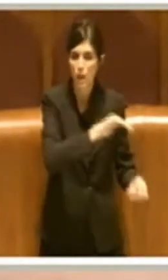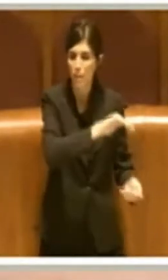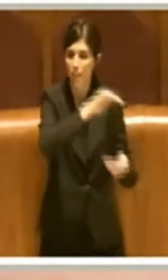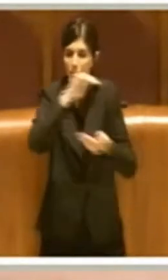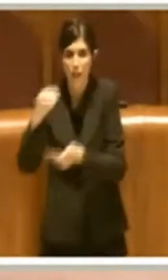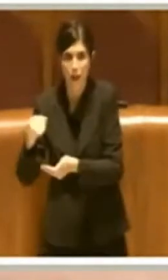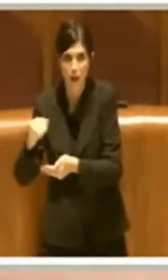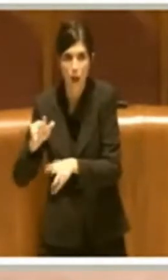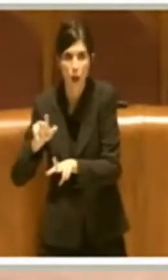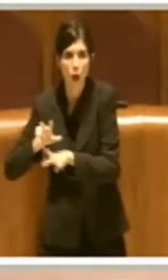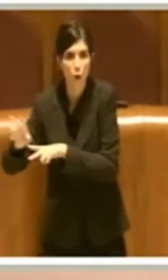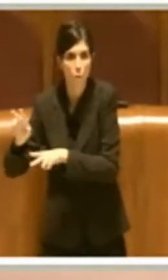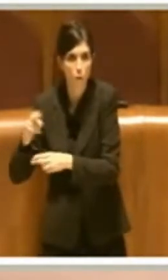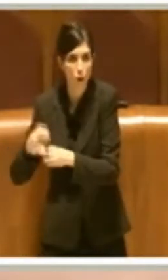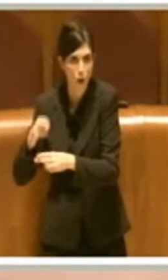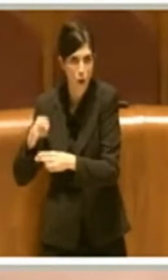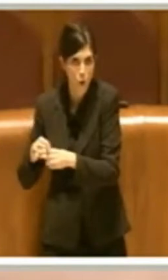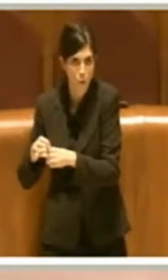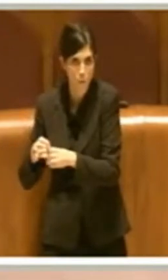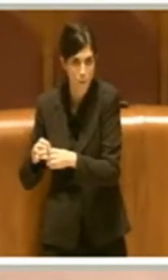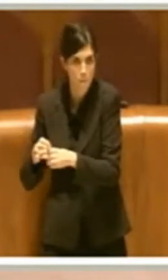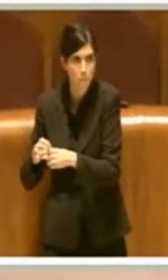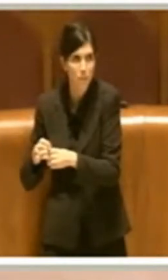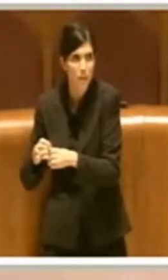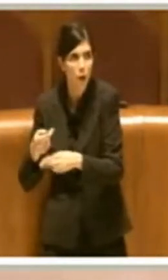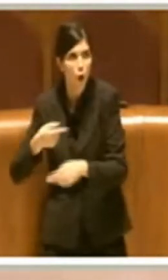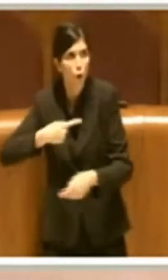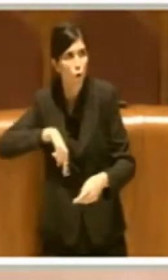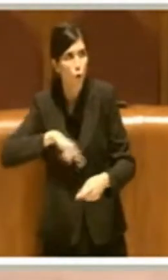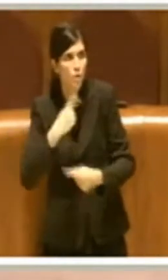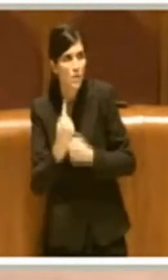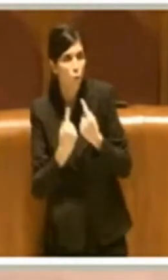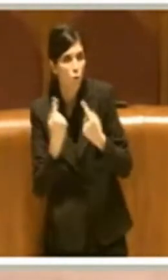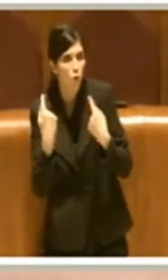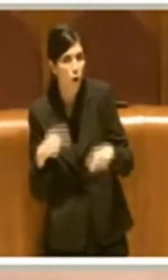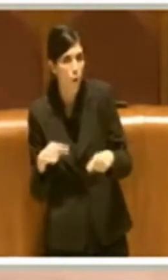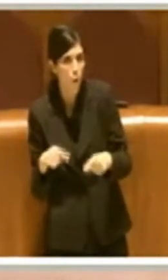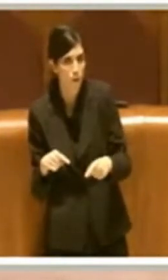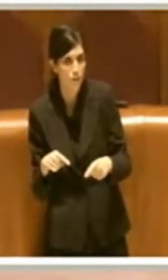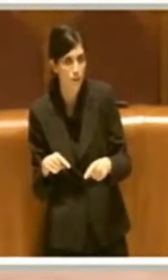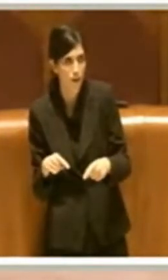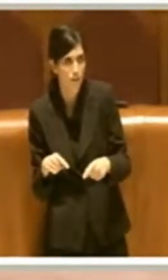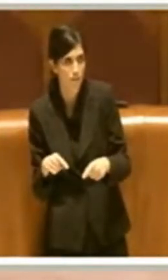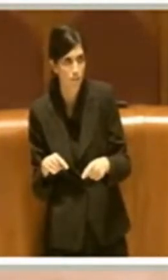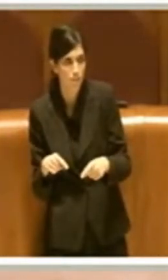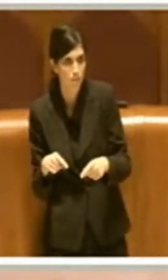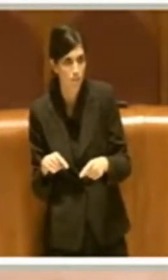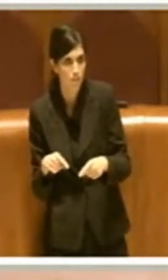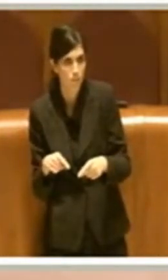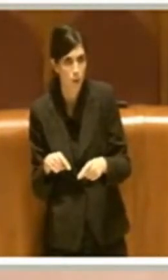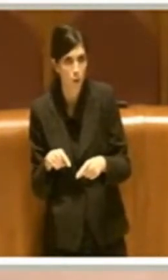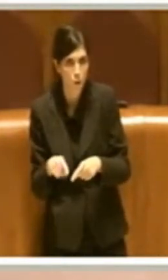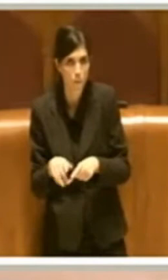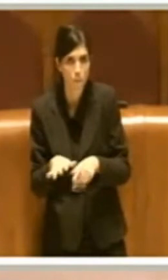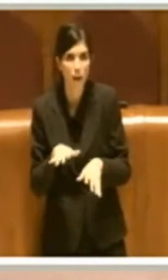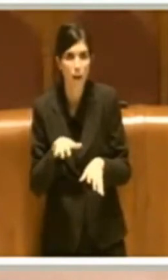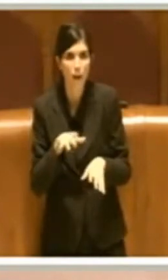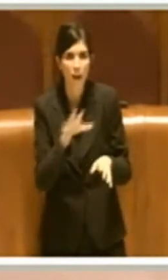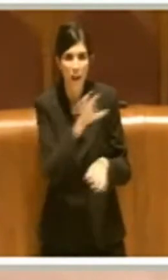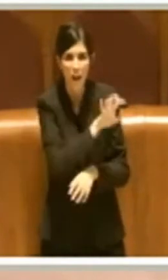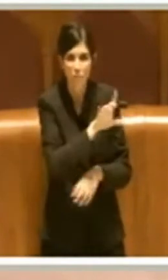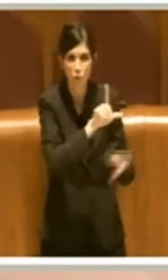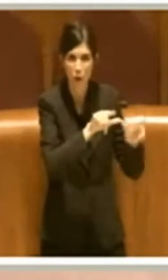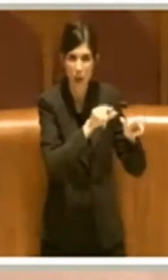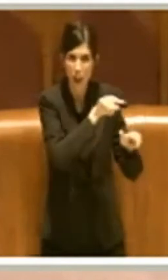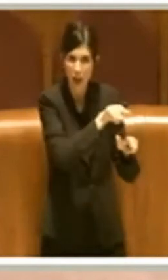Capitale ha fatto sì che ci ritroviamo in questa situazione. L'immobilismo della Regione Lazio è